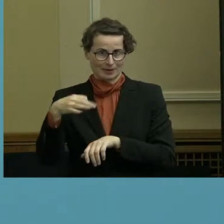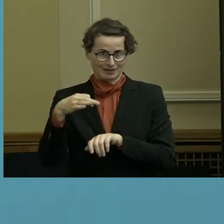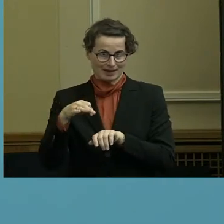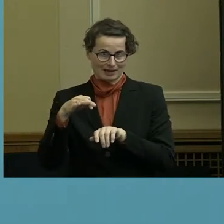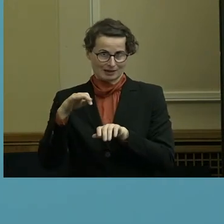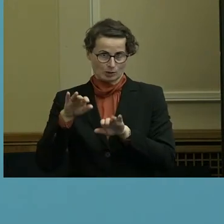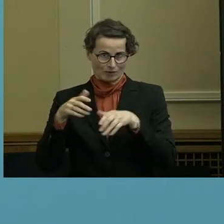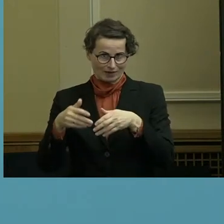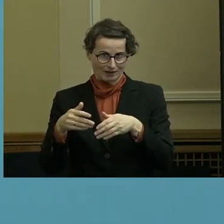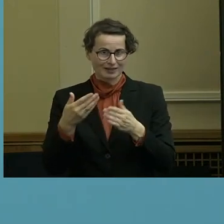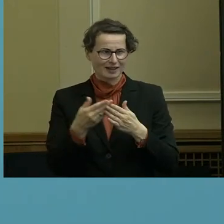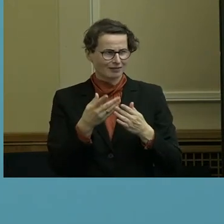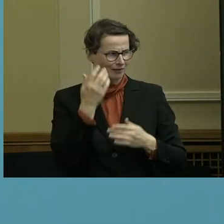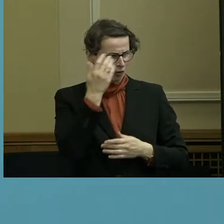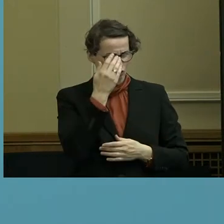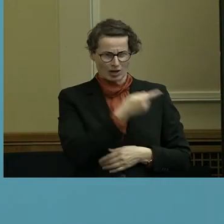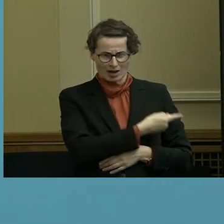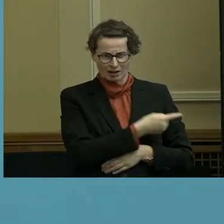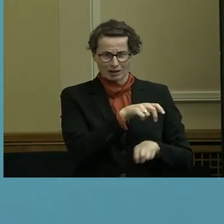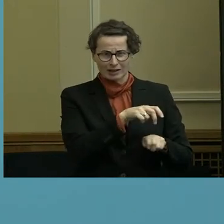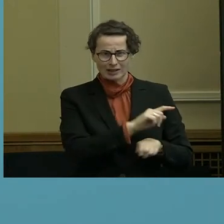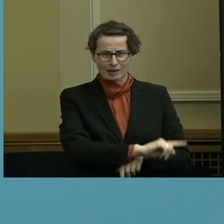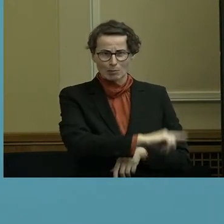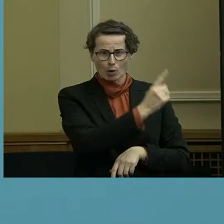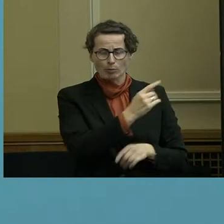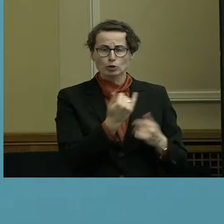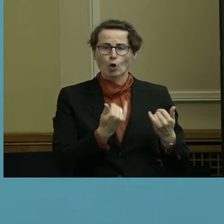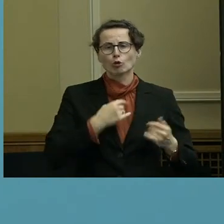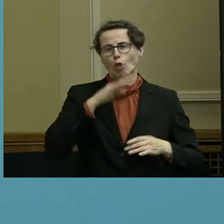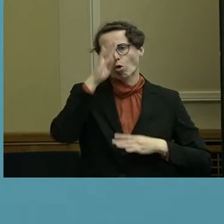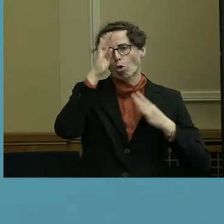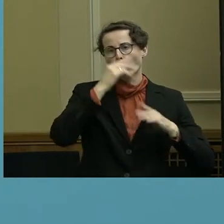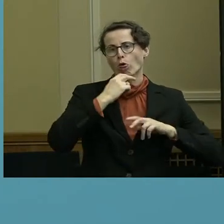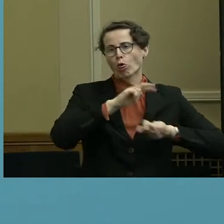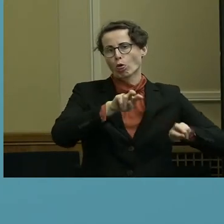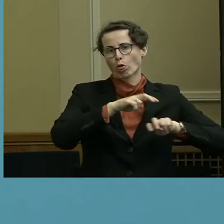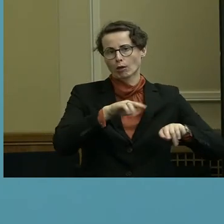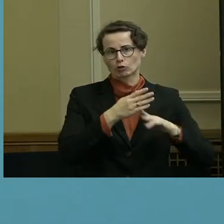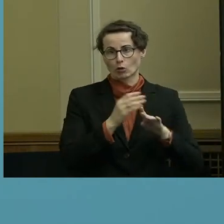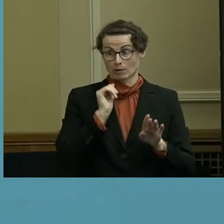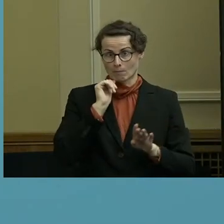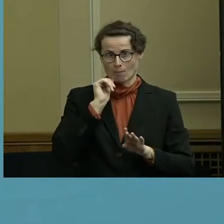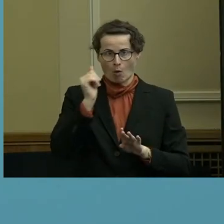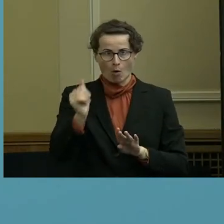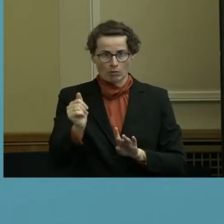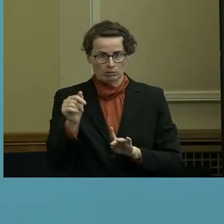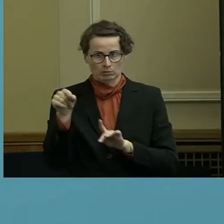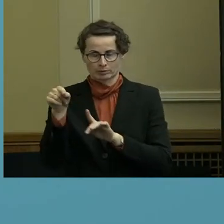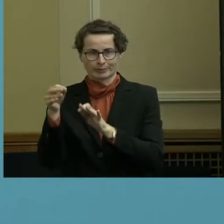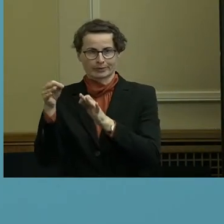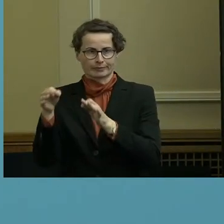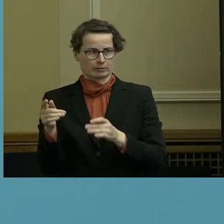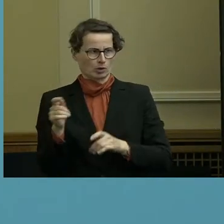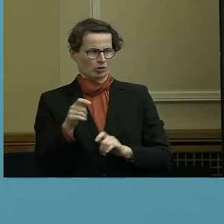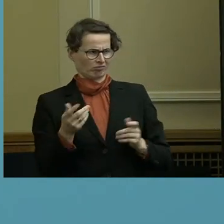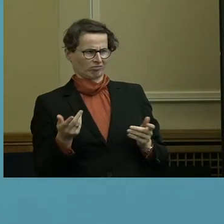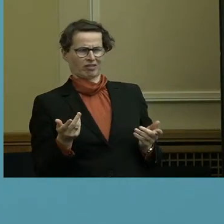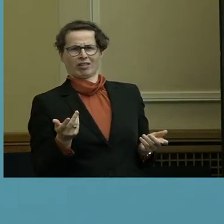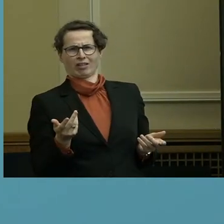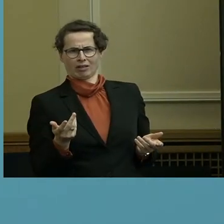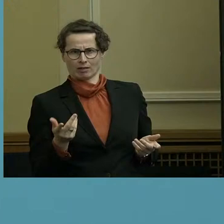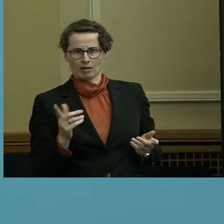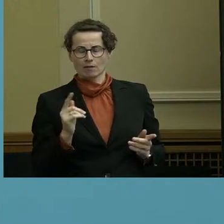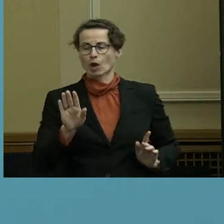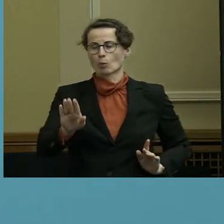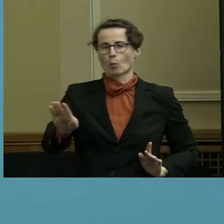erstaunlich, wenn jetzt der regierende Bürgermeister heute irgendwie eine Beschlussfassung herbeiführt und dann morgen sagt, also liebe